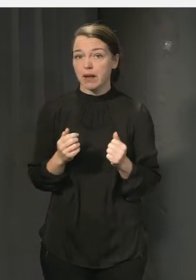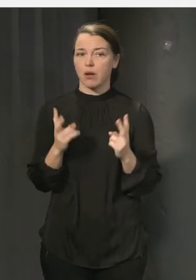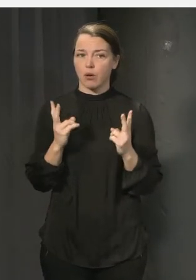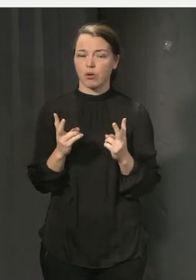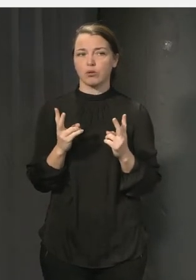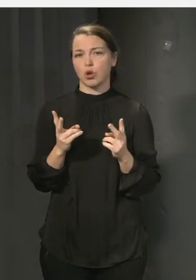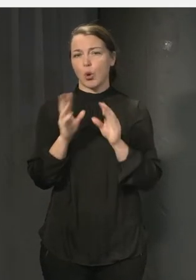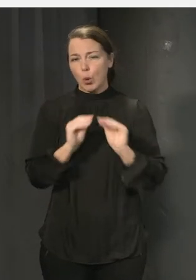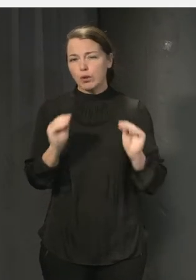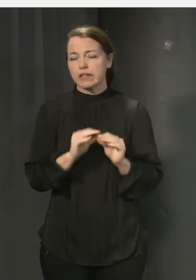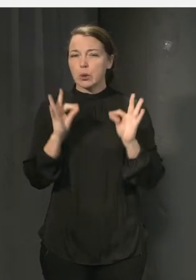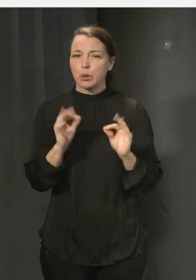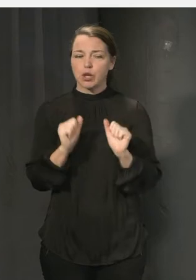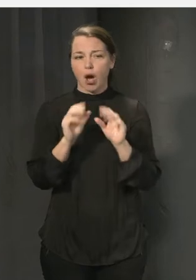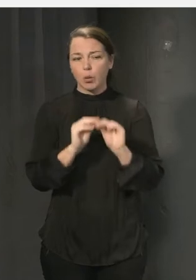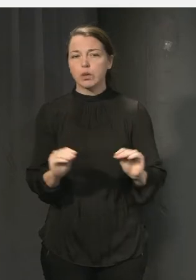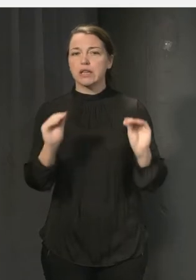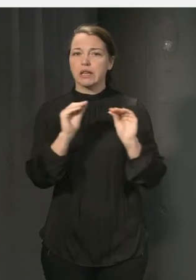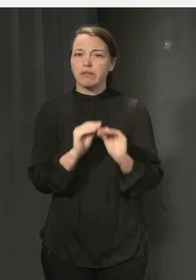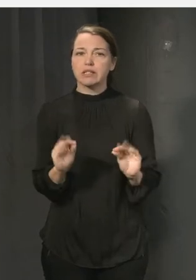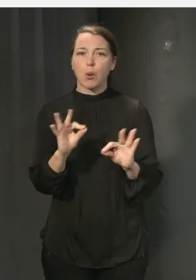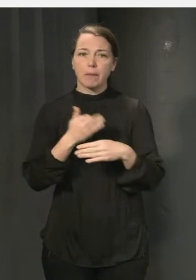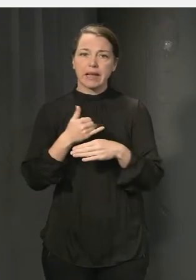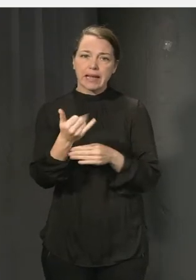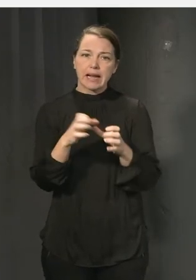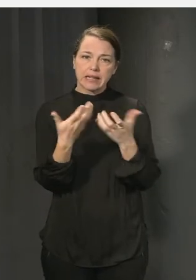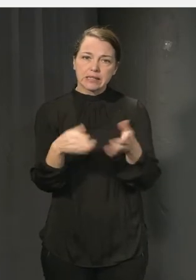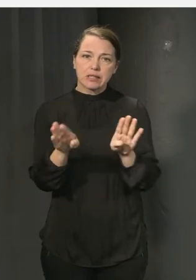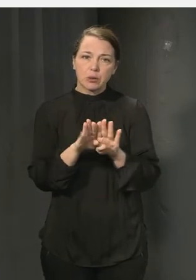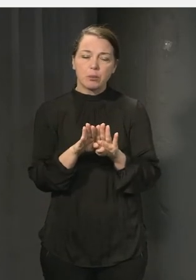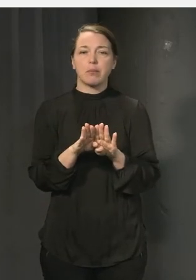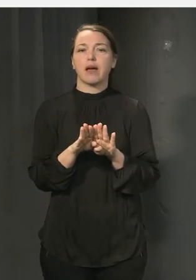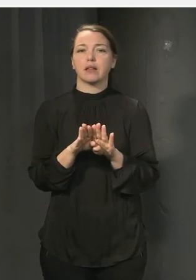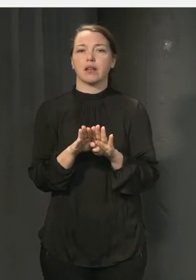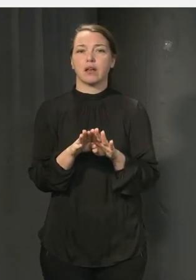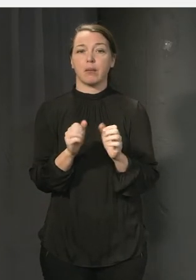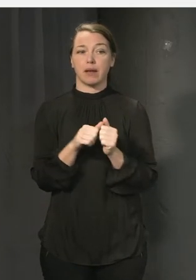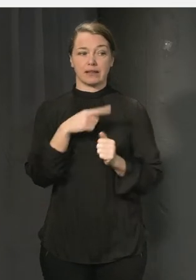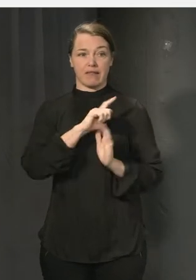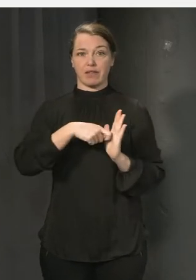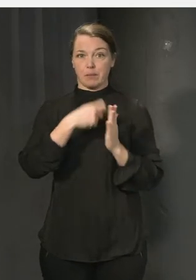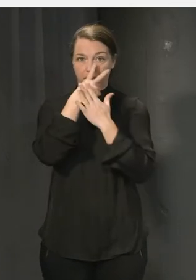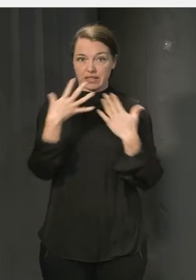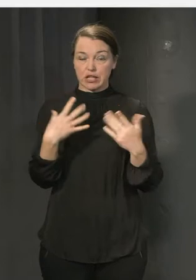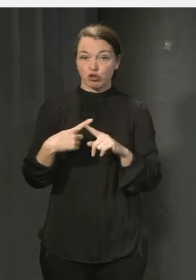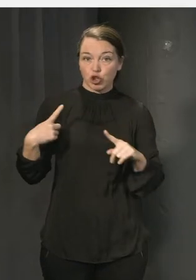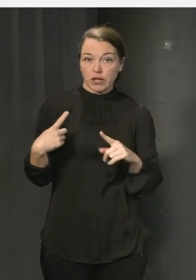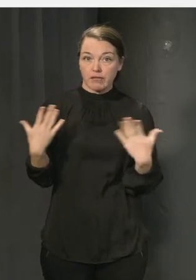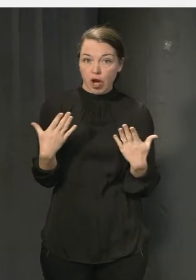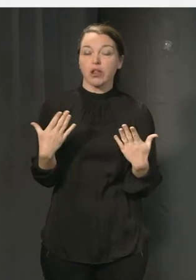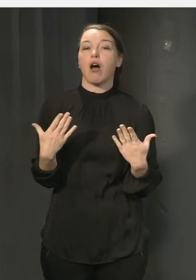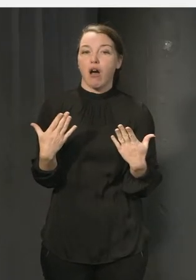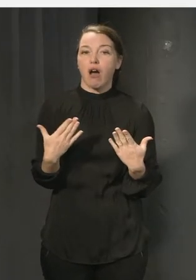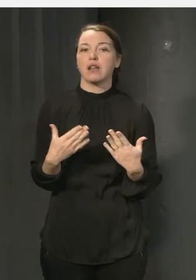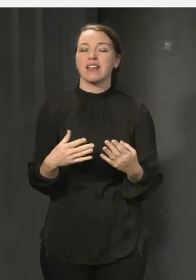undervisningen, mycket hur man beter sig i klassrummet och så. Men den här filmen visar ju väldigt tydligt på att det är